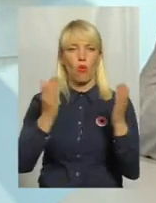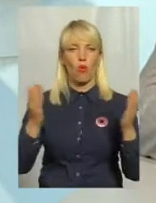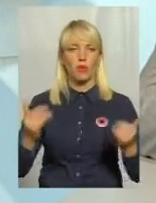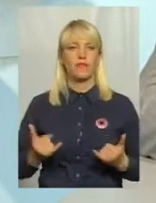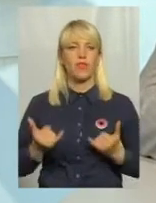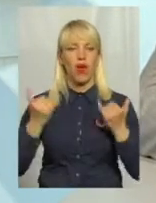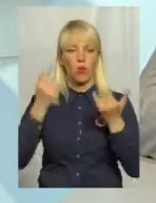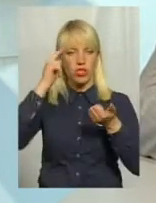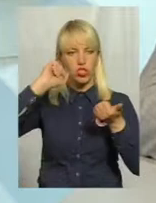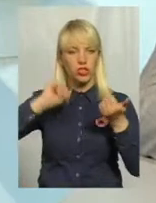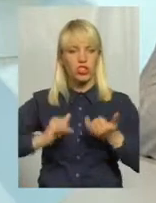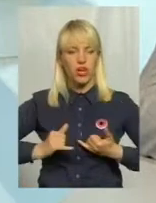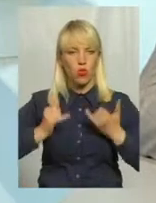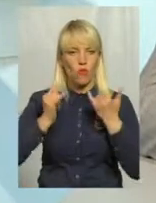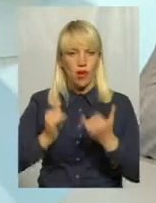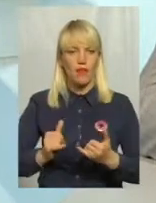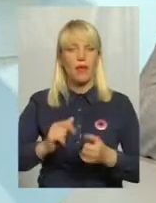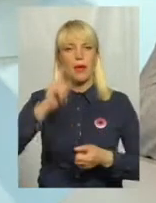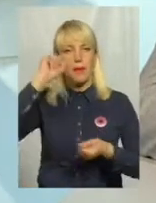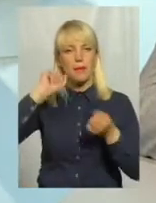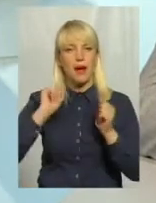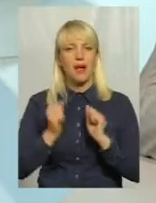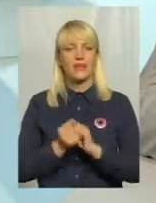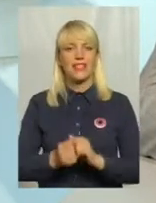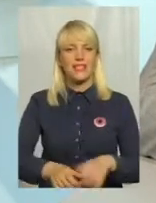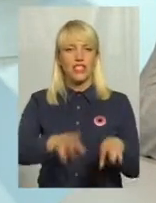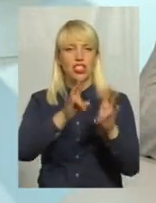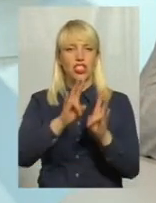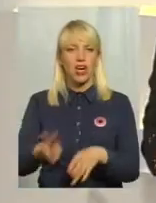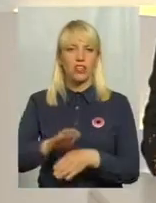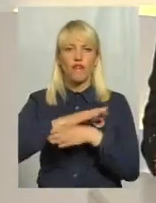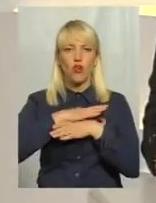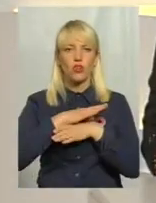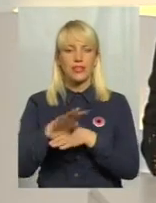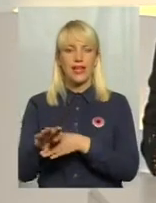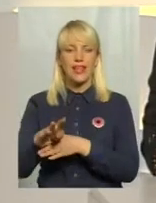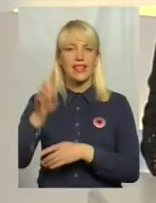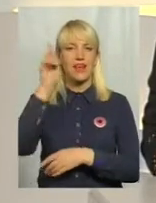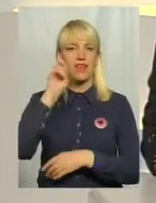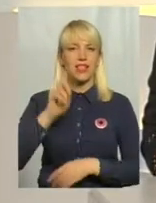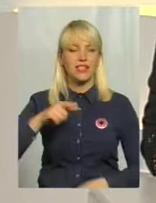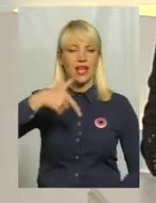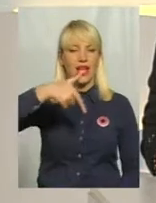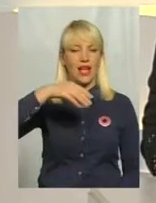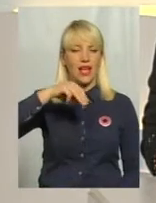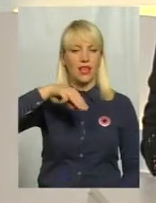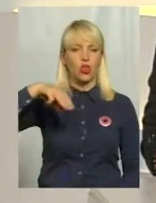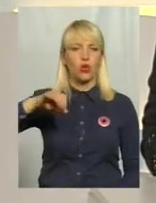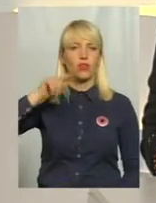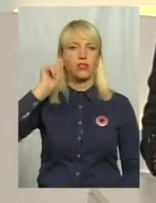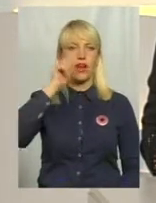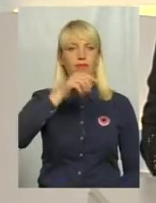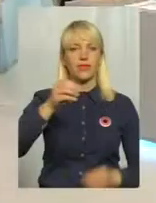вшанування пам'яті жертв розстріляної єврейського гетто. близько 10 тисяч